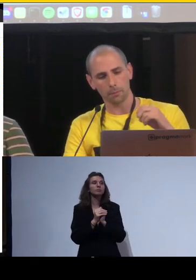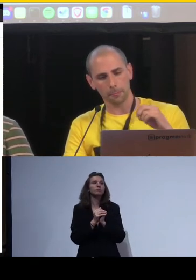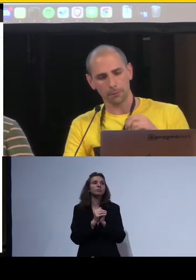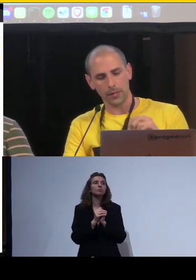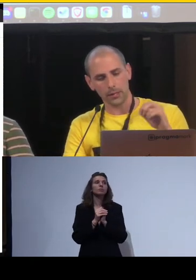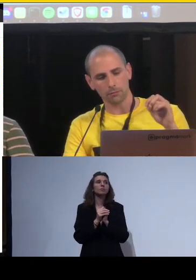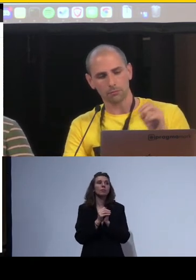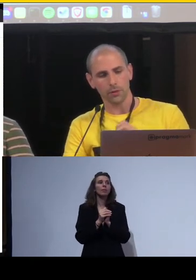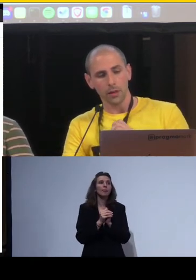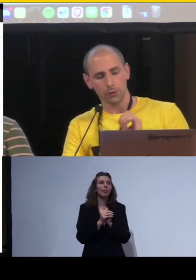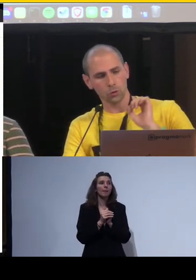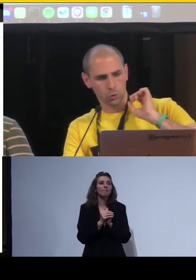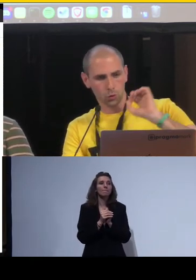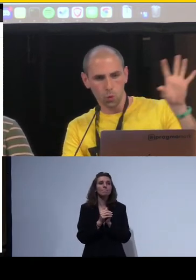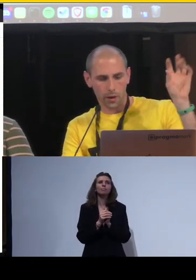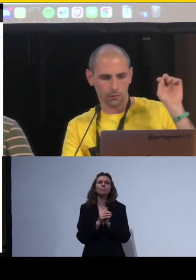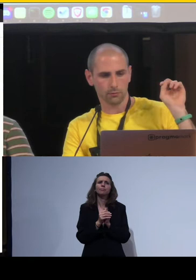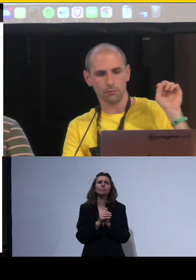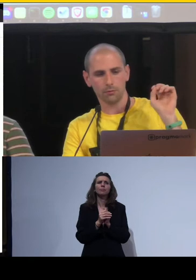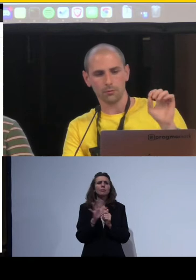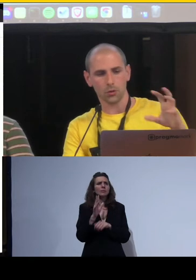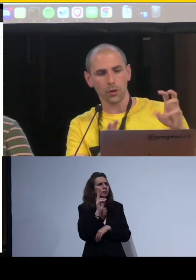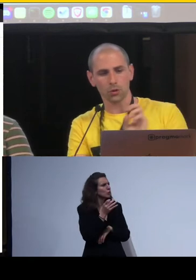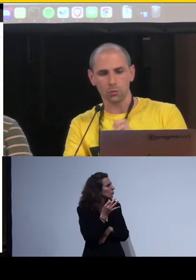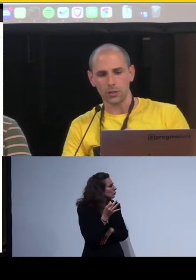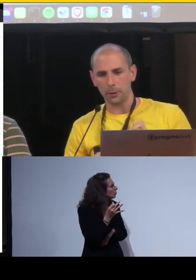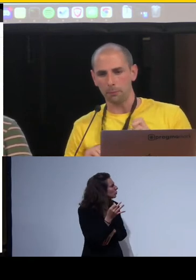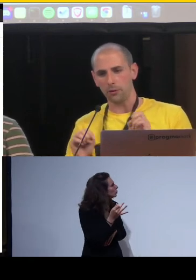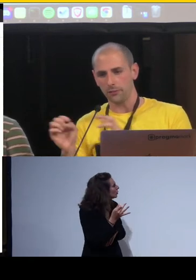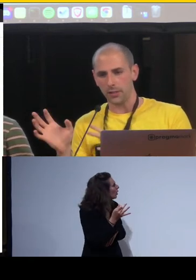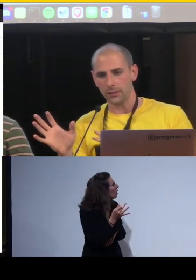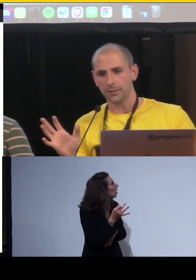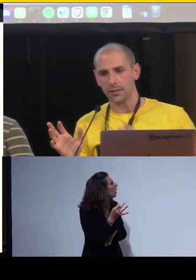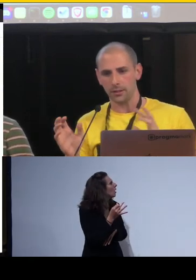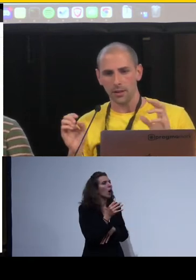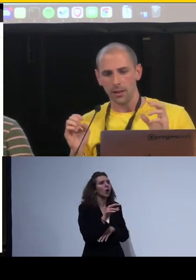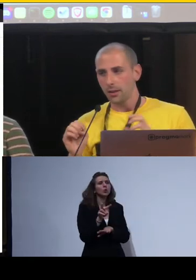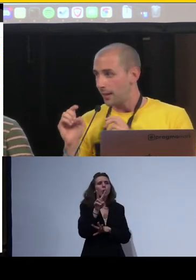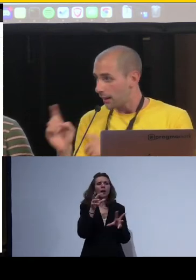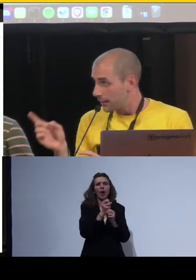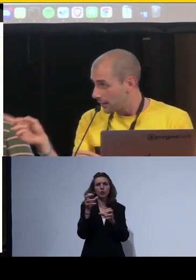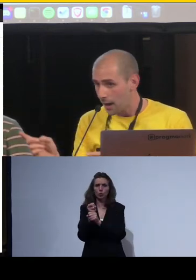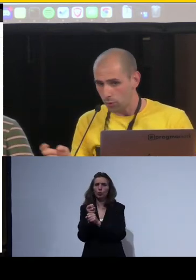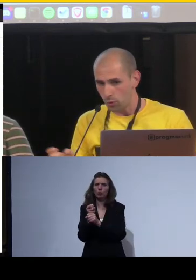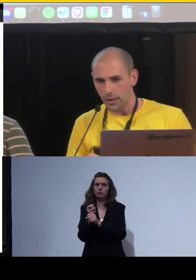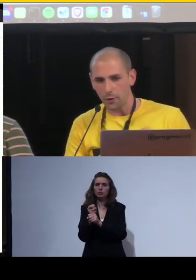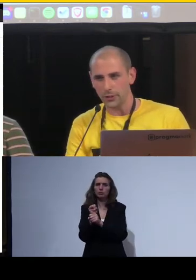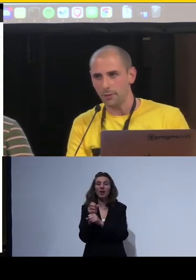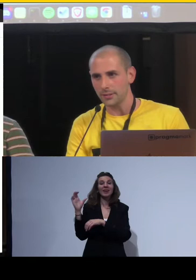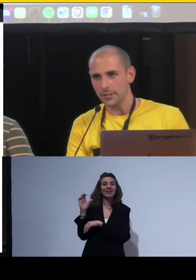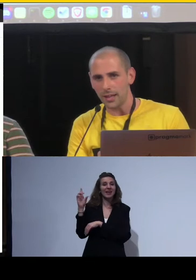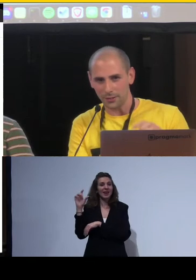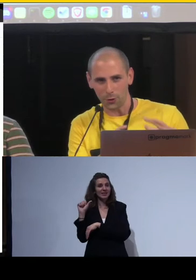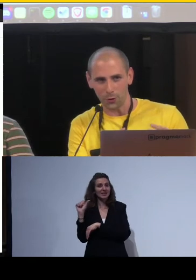abbiamo dei, vi do giusto due, due riassunti per poi farvi dire i dettagli da Cristian e Sauro, che le hanno